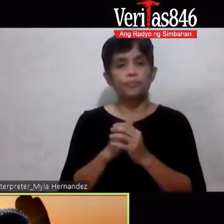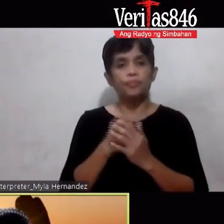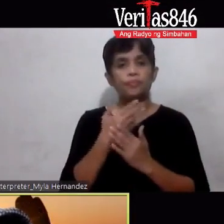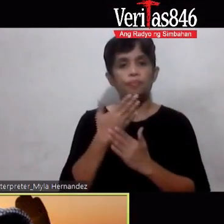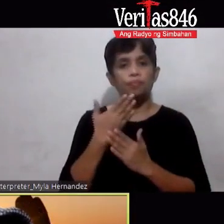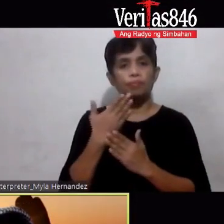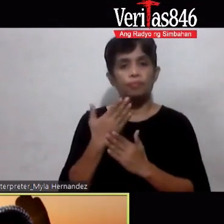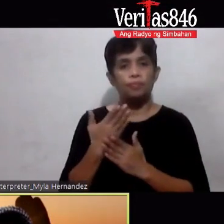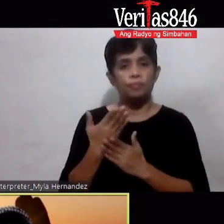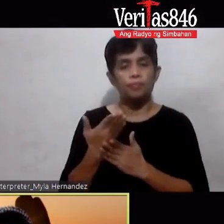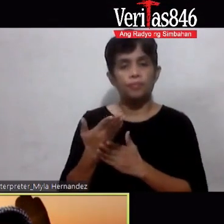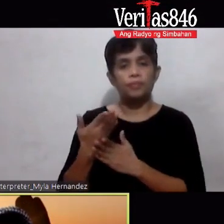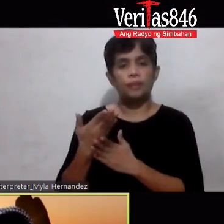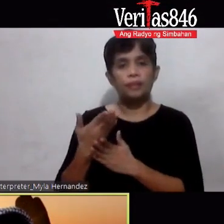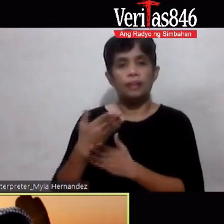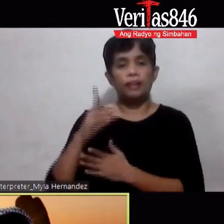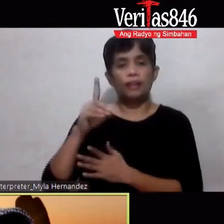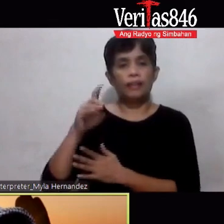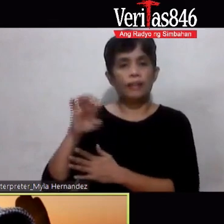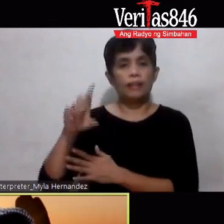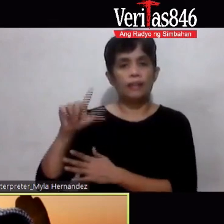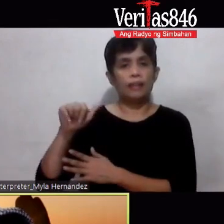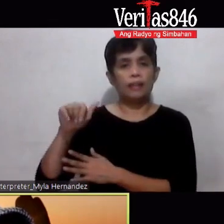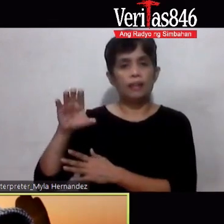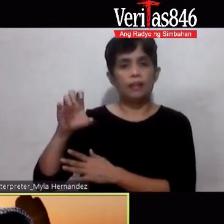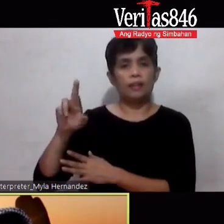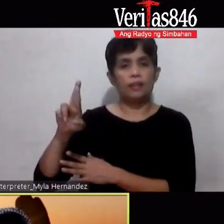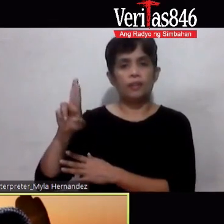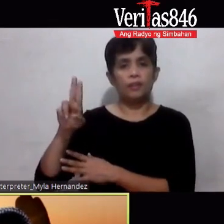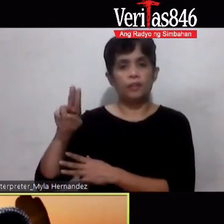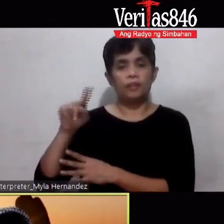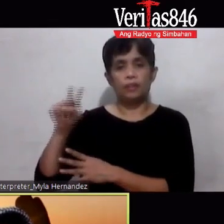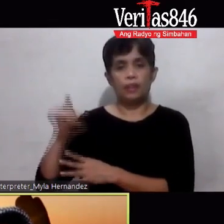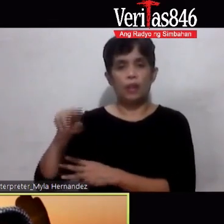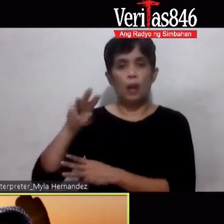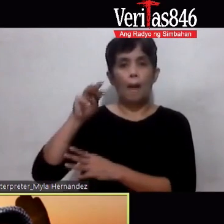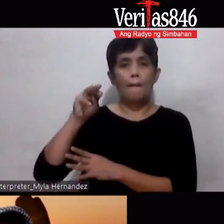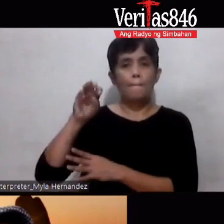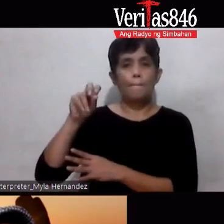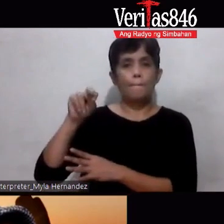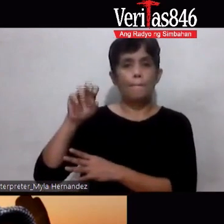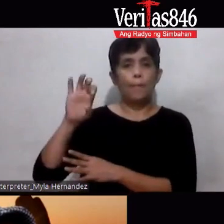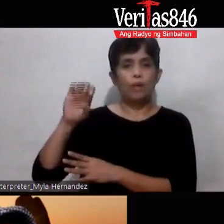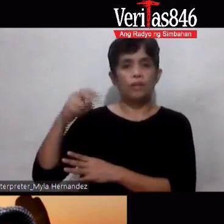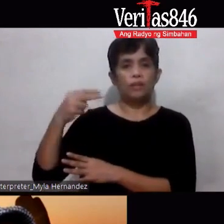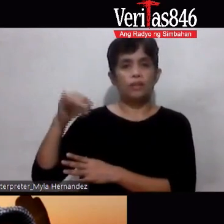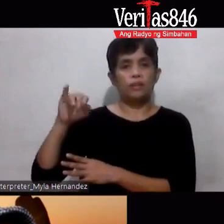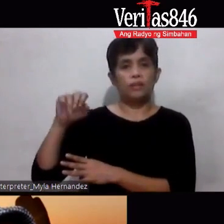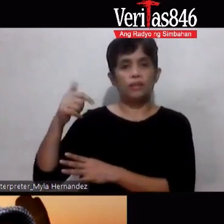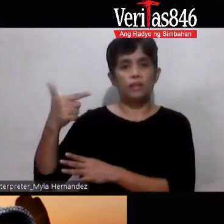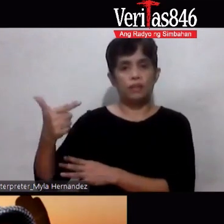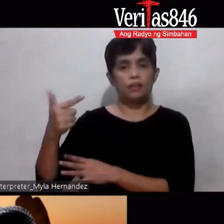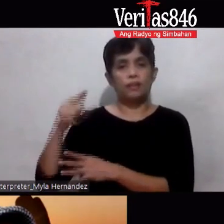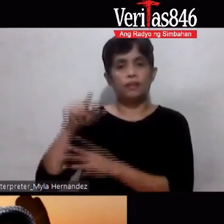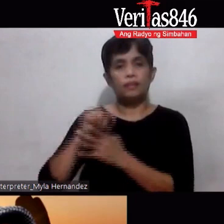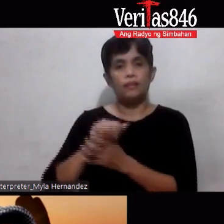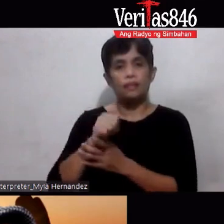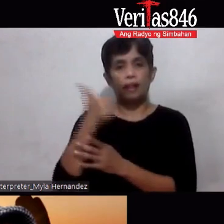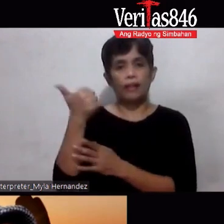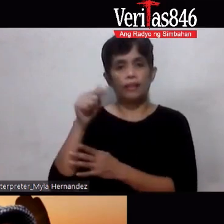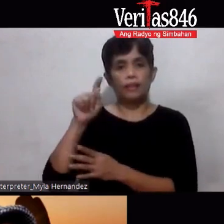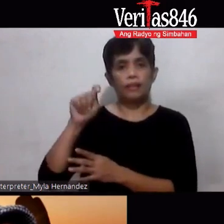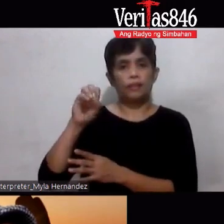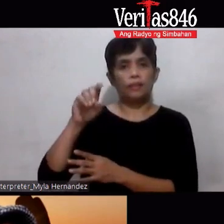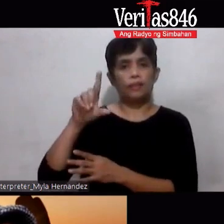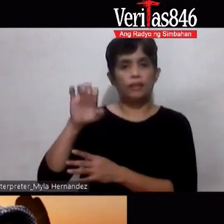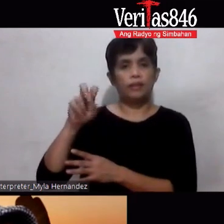si Pelagia de la Cruz Si Cora Talon Si Monching Mariba Si Louis Tolentino Ayan Nakikinig sila